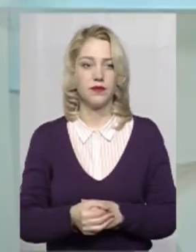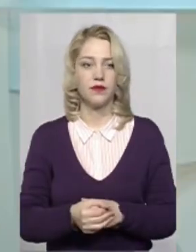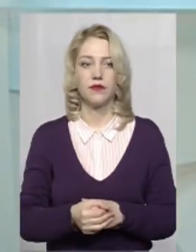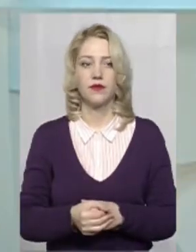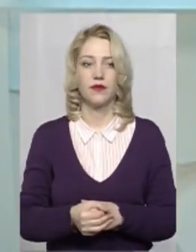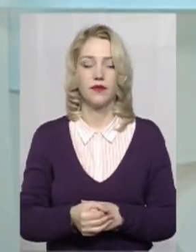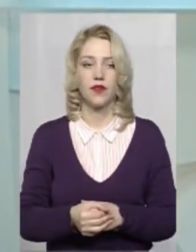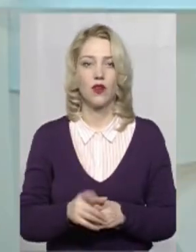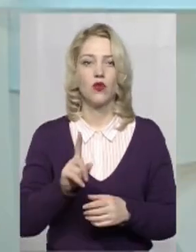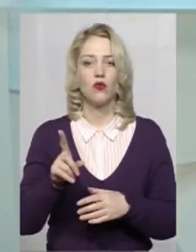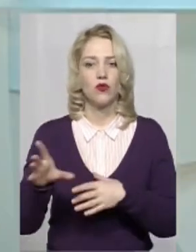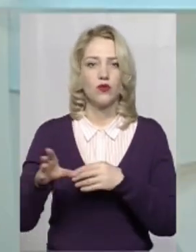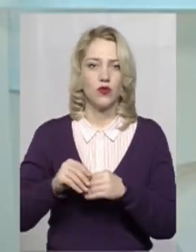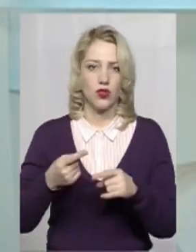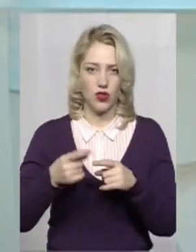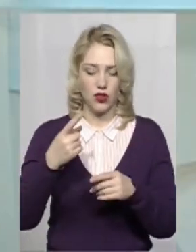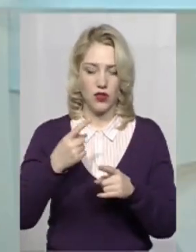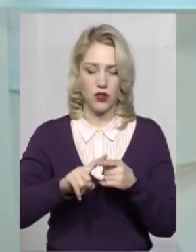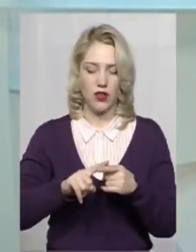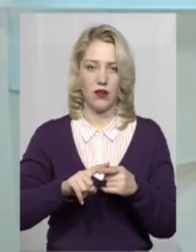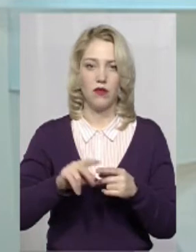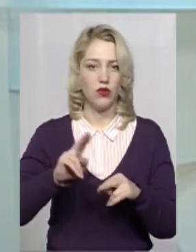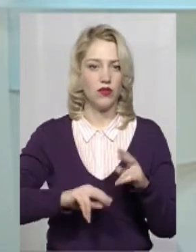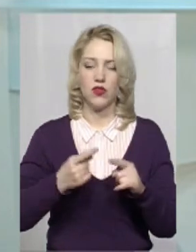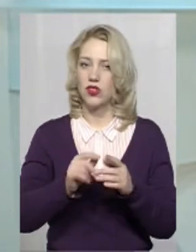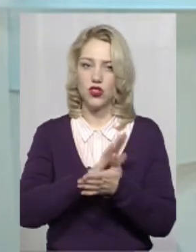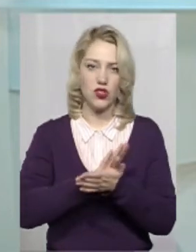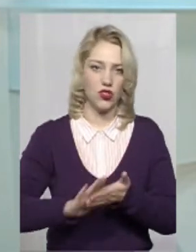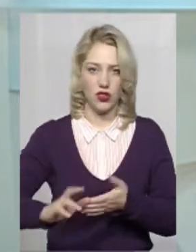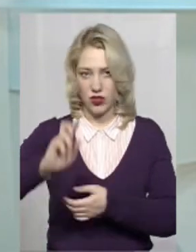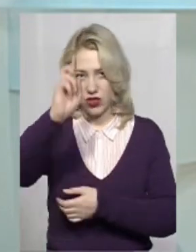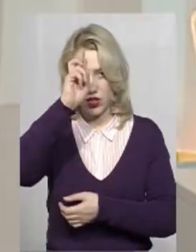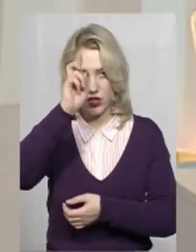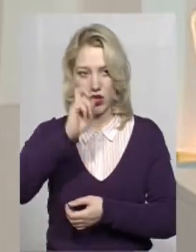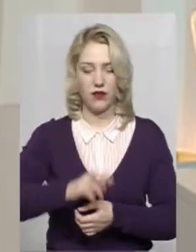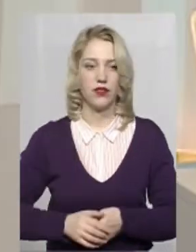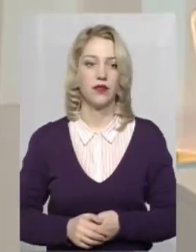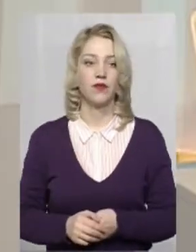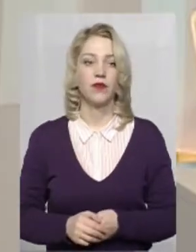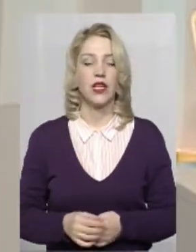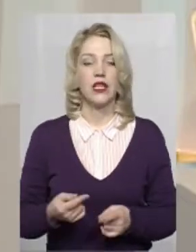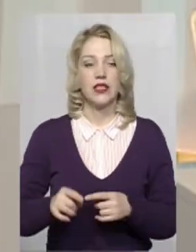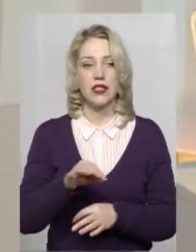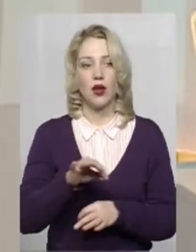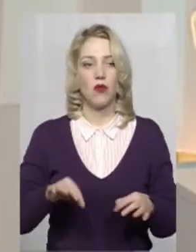або долучатися до будівництва. Це суто держава і муніципалітет. Я зрозумію. Це проєкт,